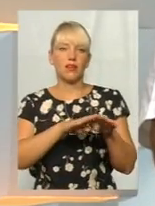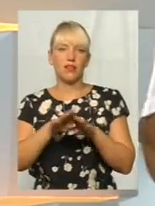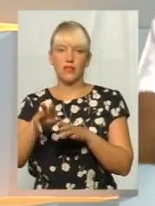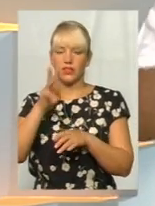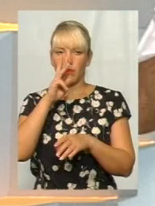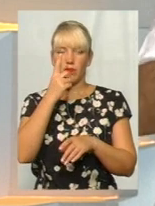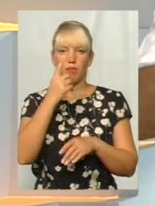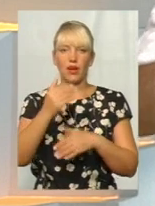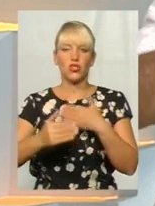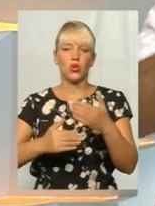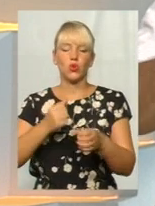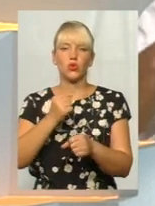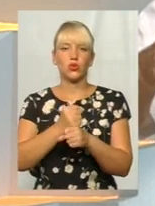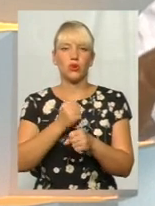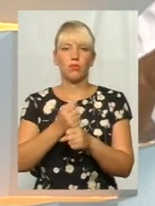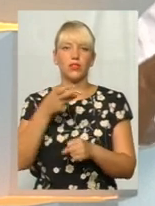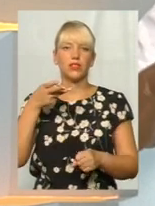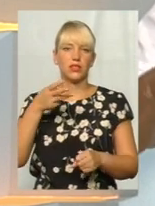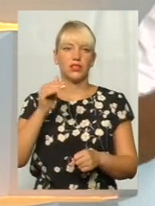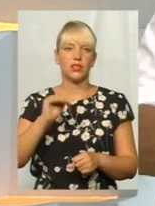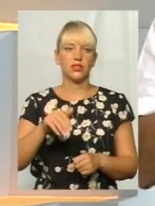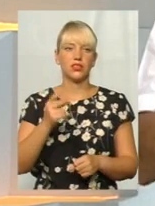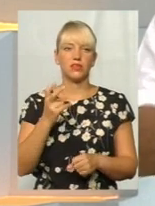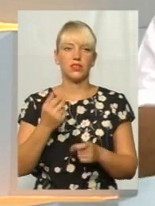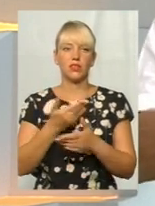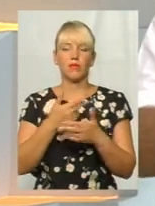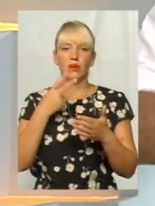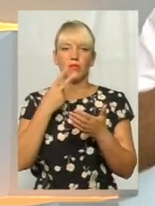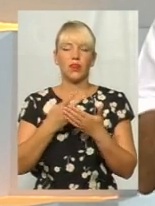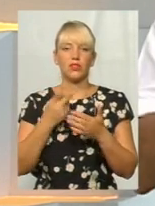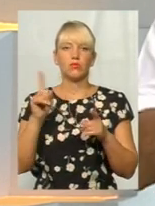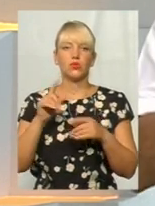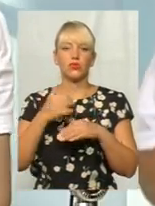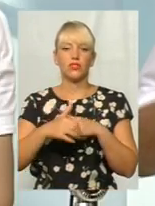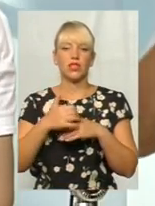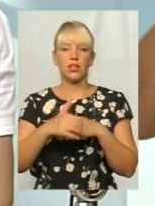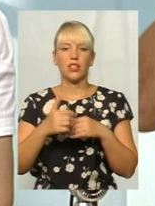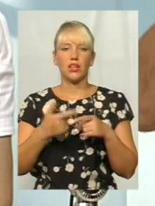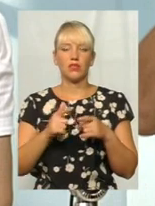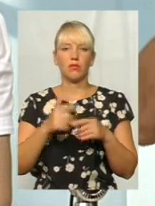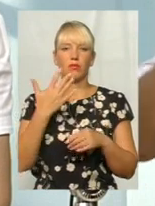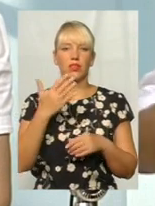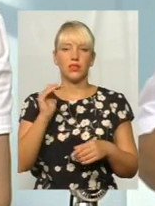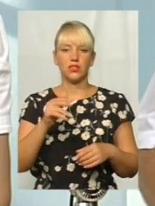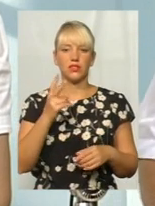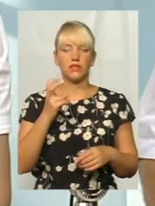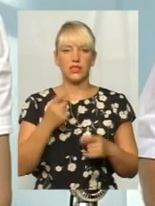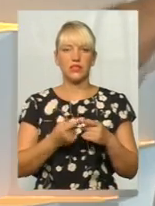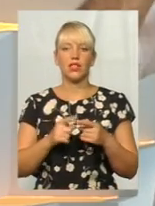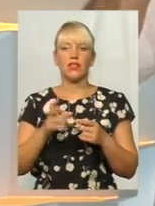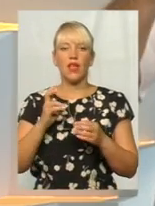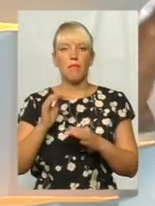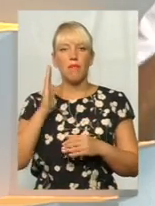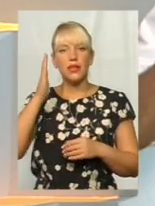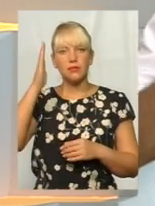перший крок зроблено 3200, ми бачимо, що ми сьогодні вийшли на середню десь 5200 по країні. Тобто, на перспективу, коли